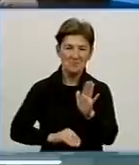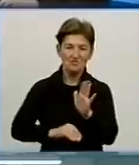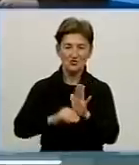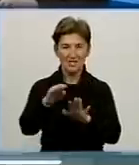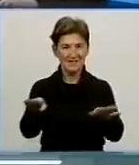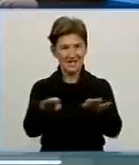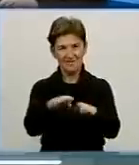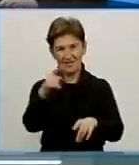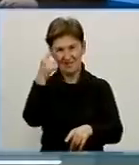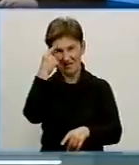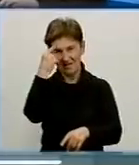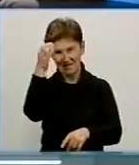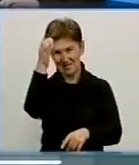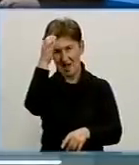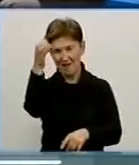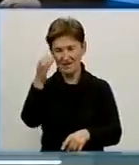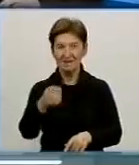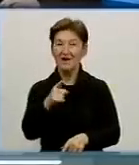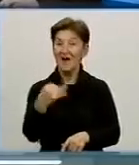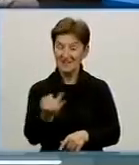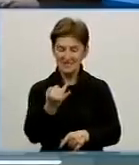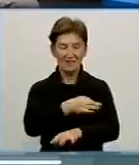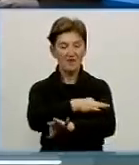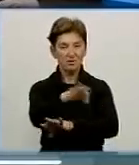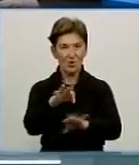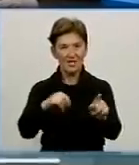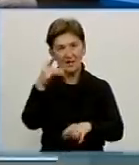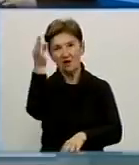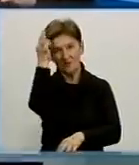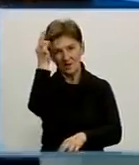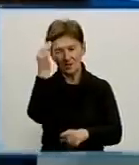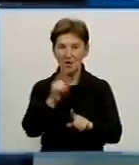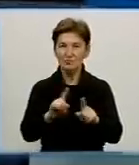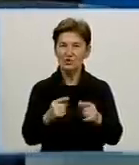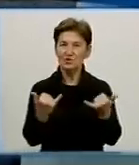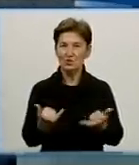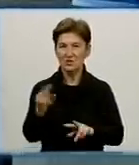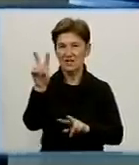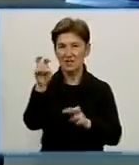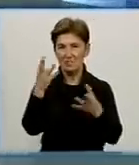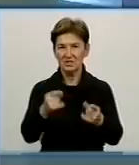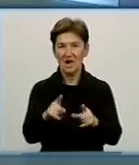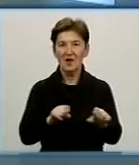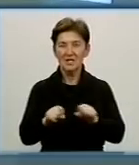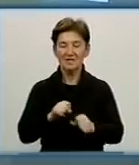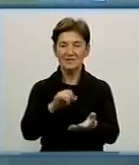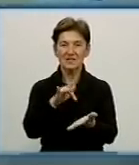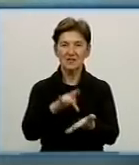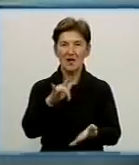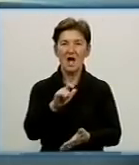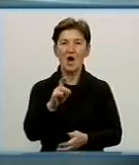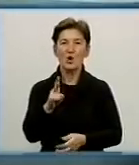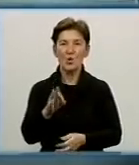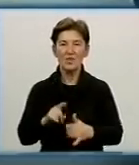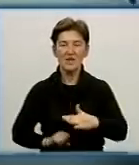Дякую Вам за інформацію про Ваш цікавий проєкт, який нагадаю, що сьогодні у темі дня була керівник центру «Еколюдина», який